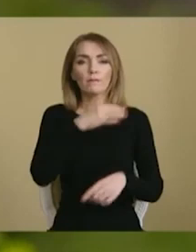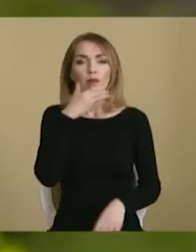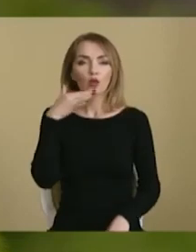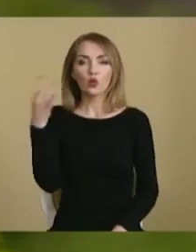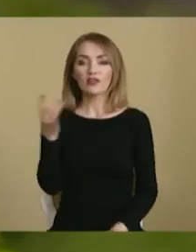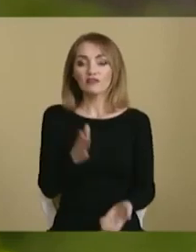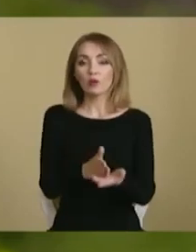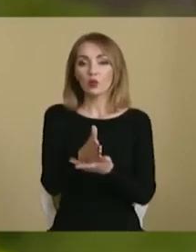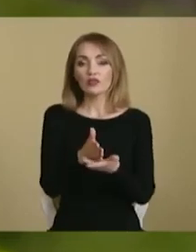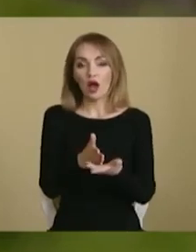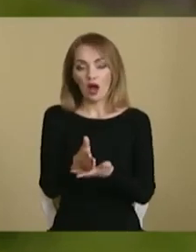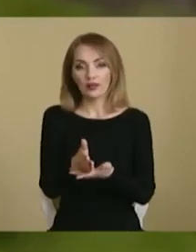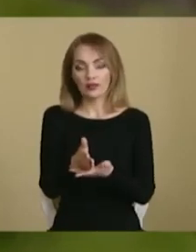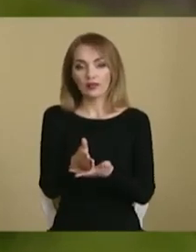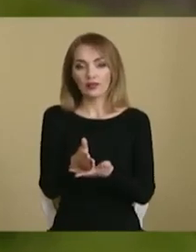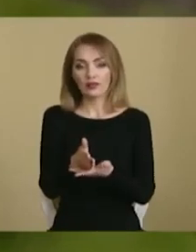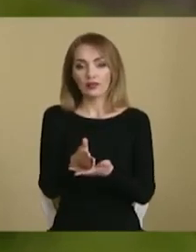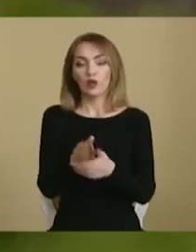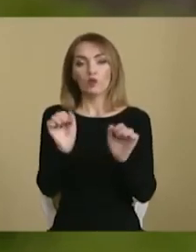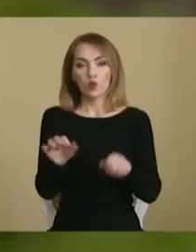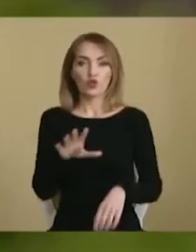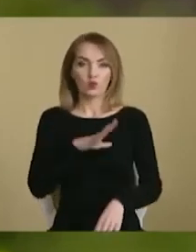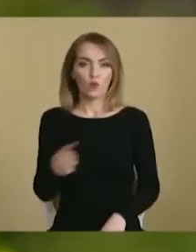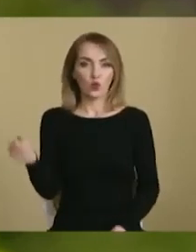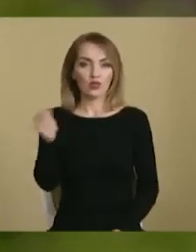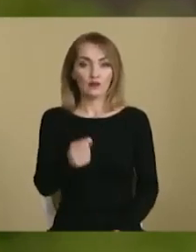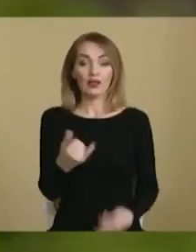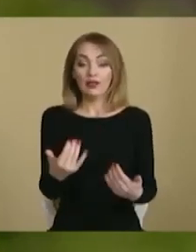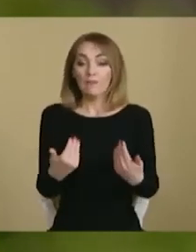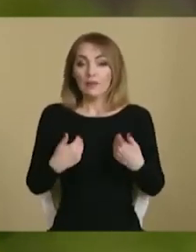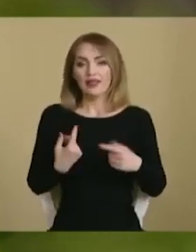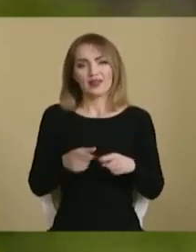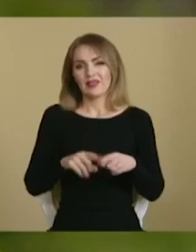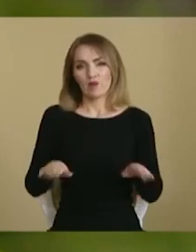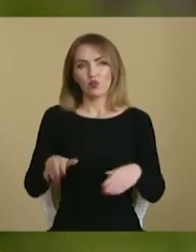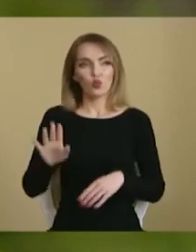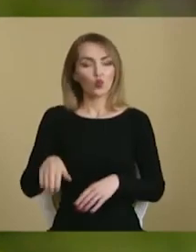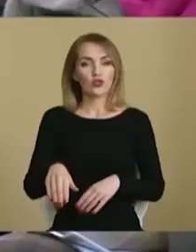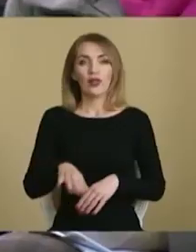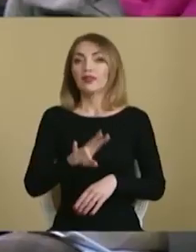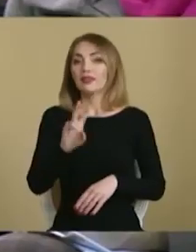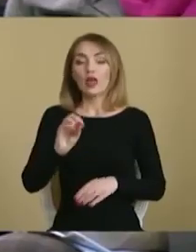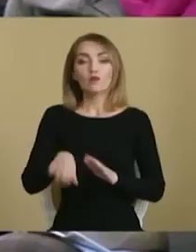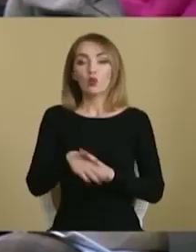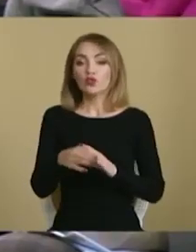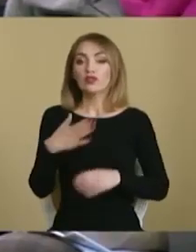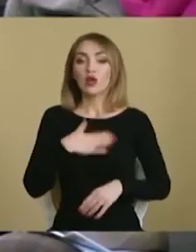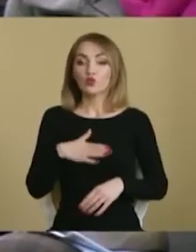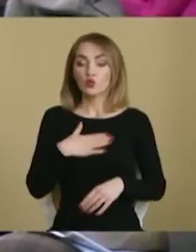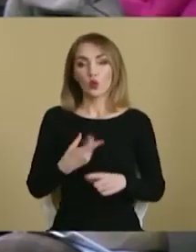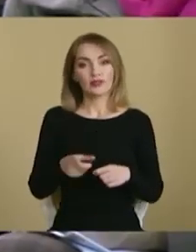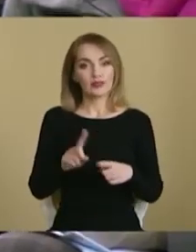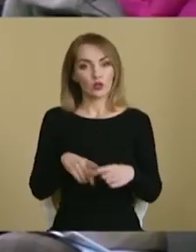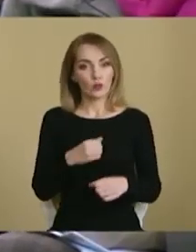разів на посади можна було поставити. Тому для мене це порожньо. Не порожньо для чого це зробило?